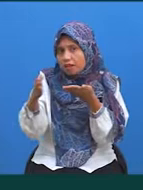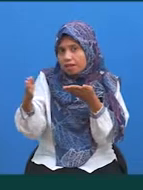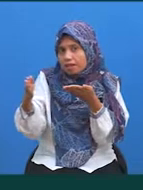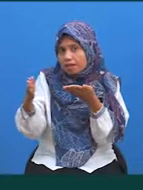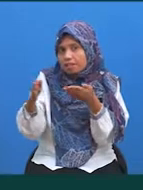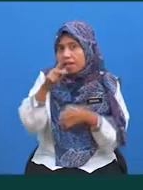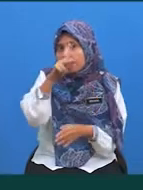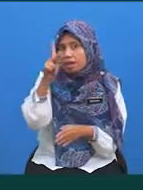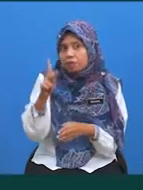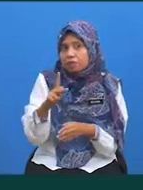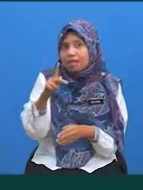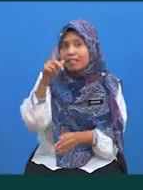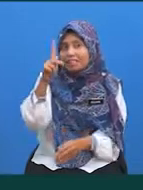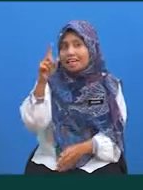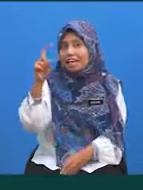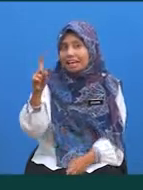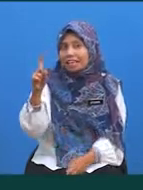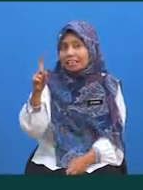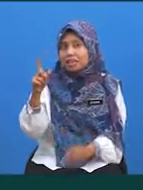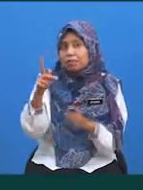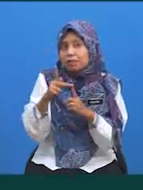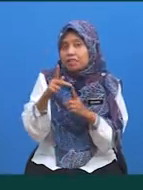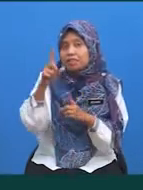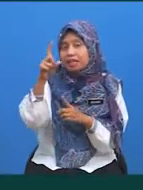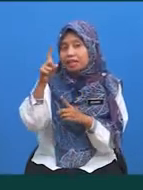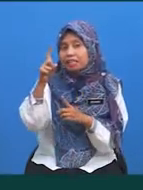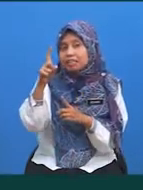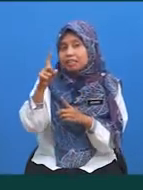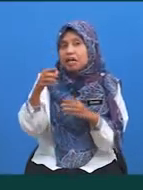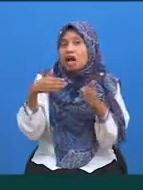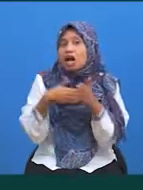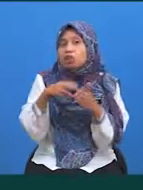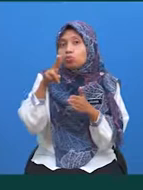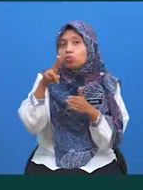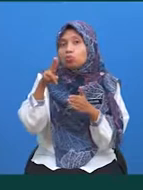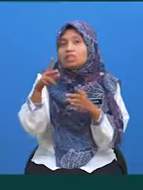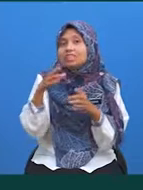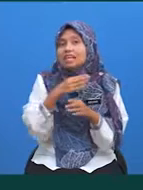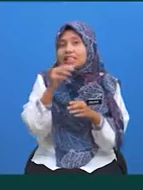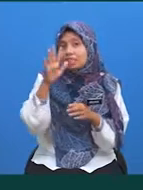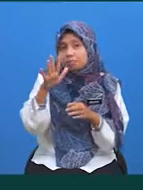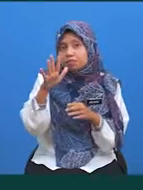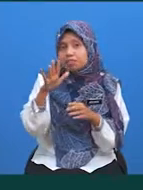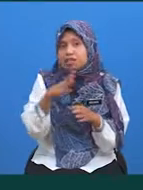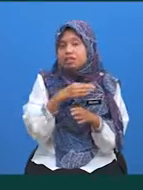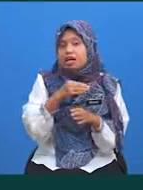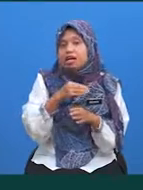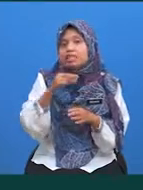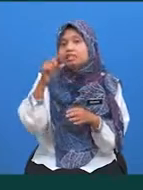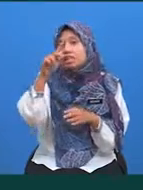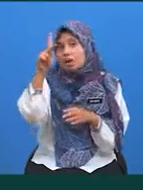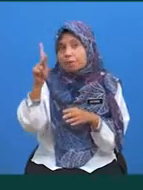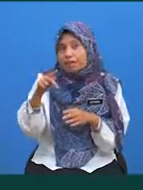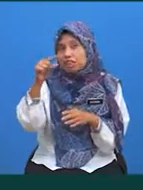kameran KX terhadap X bagi hat 2 dan 5 Dan kameran GX